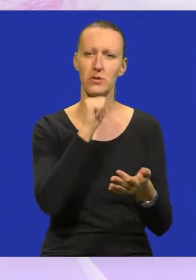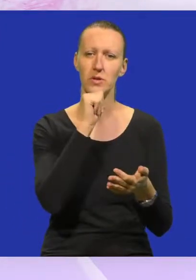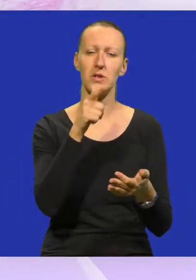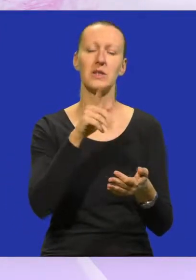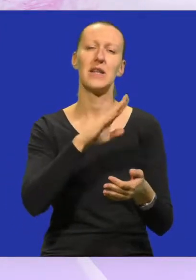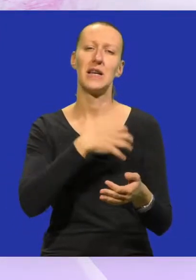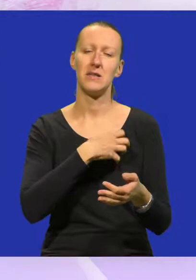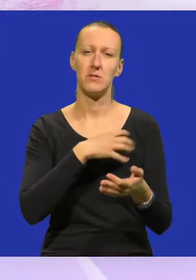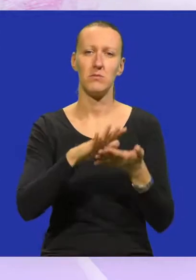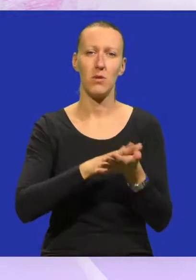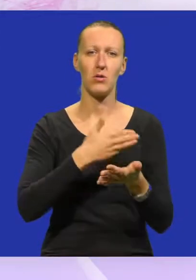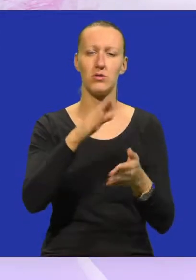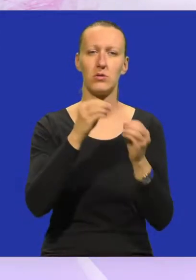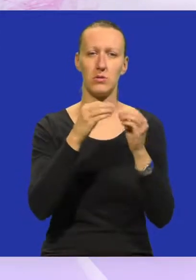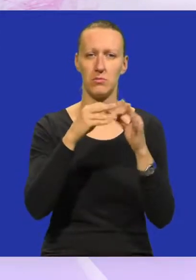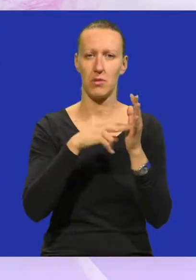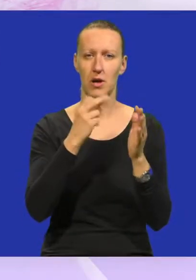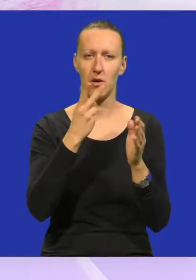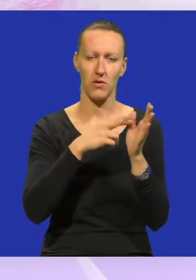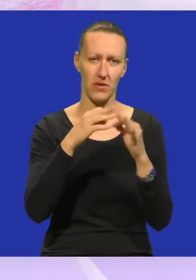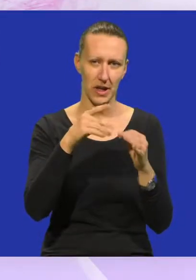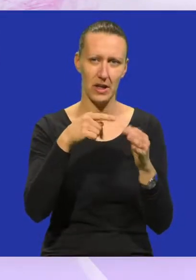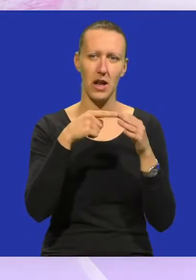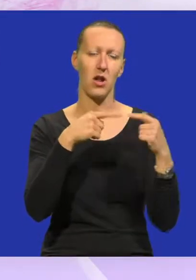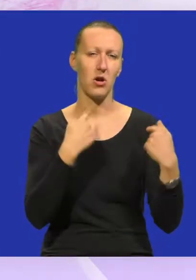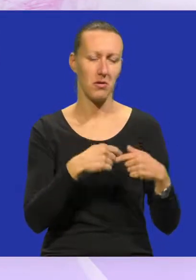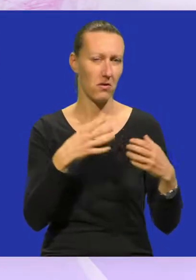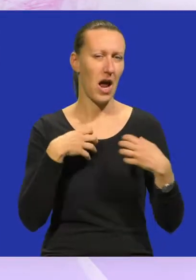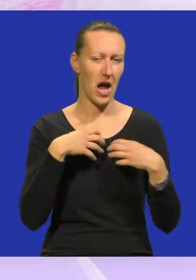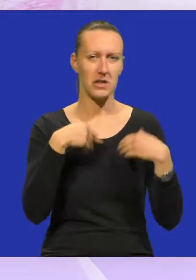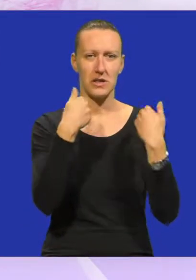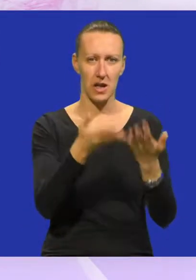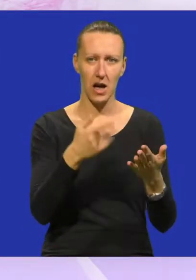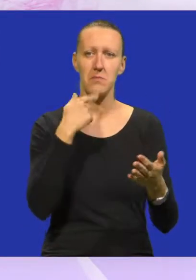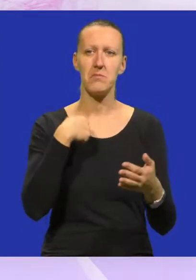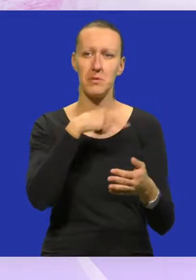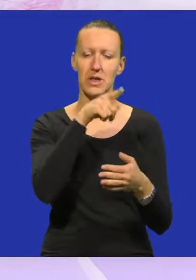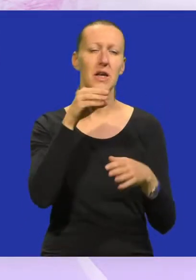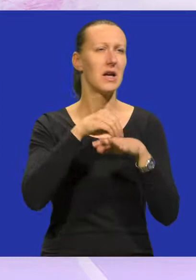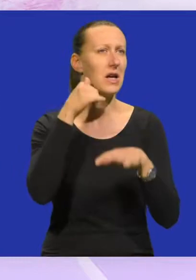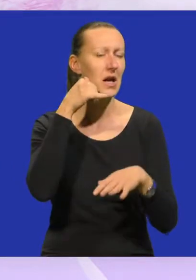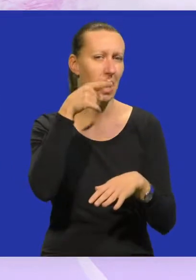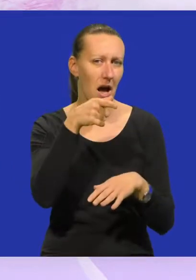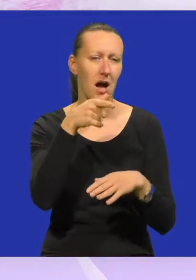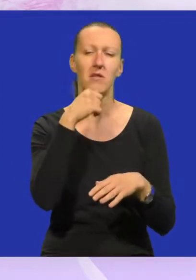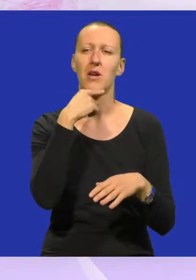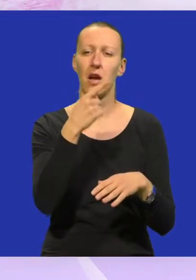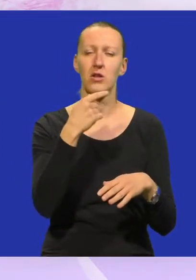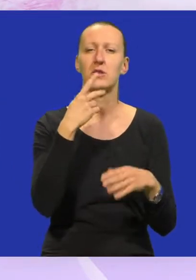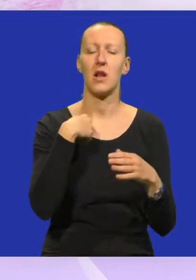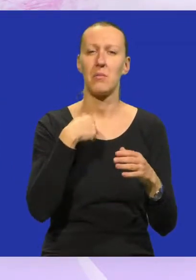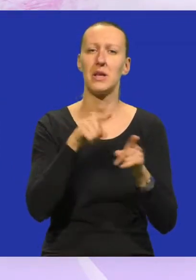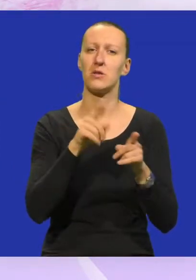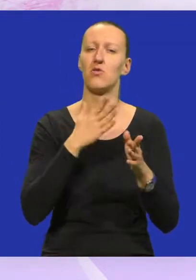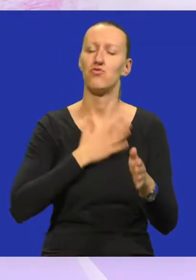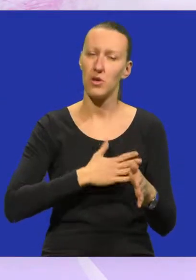nesebično su otišli u Banovinu odigrati humanitarno predstave, pa smo se mi njima javili i rekli zapravo da